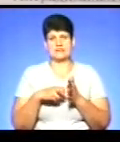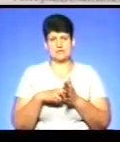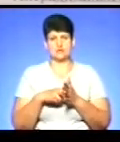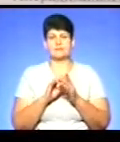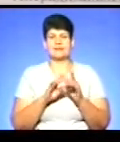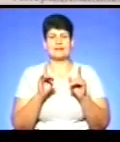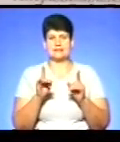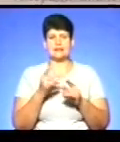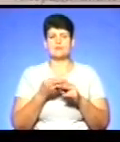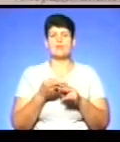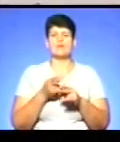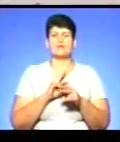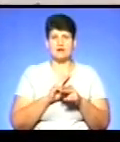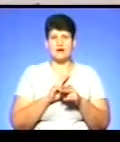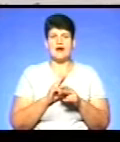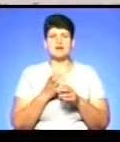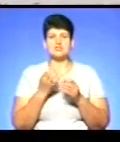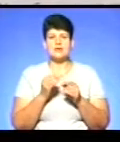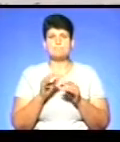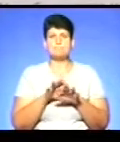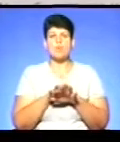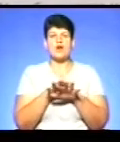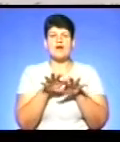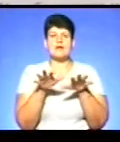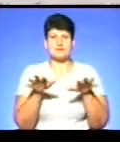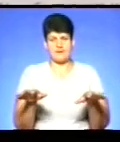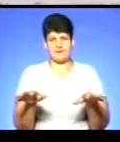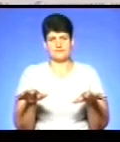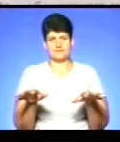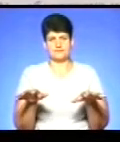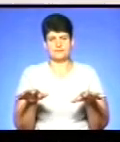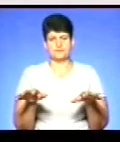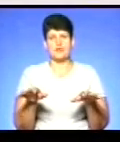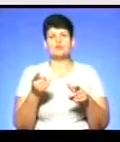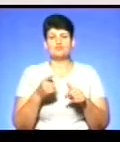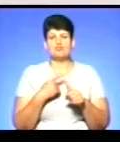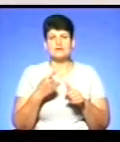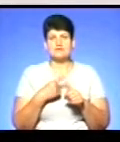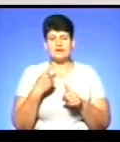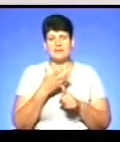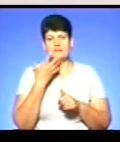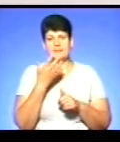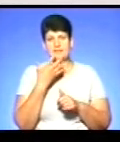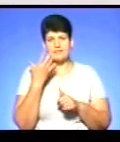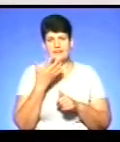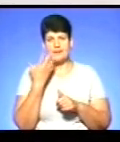відшкодування, а ще й покриття. Чому назвали південні